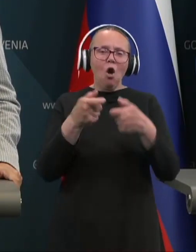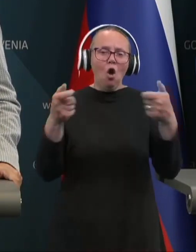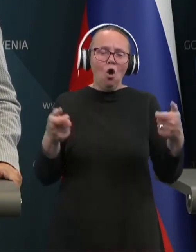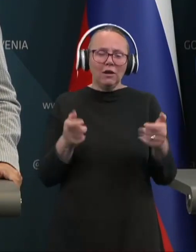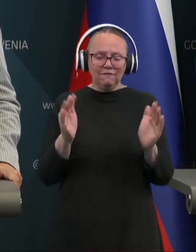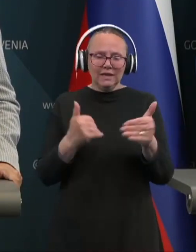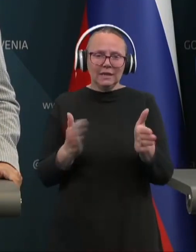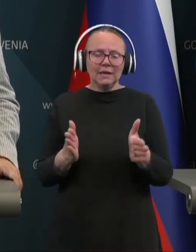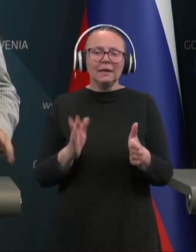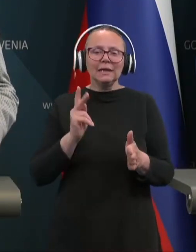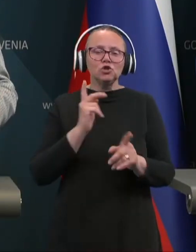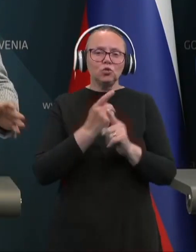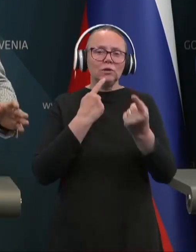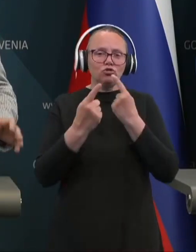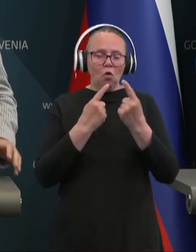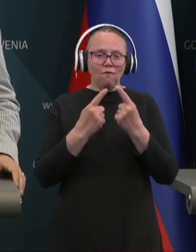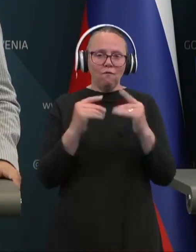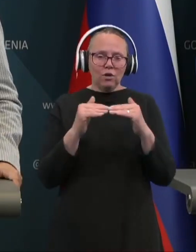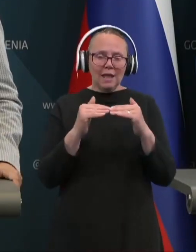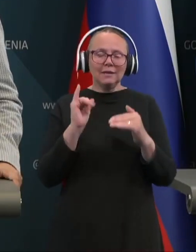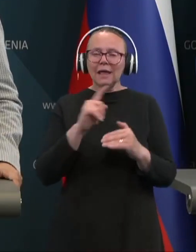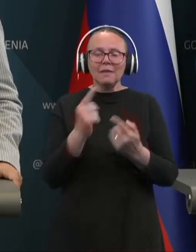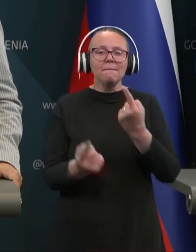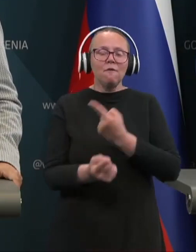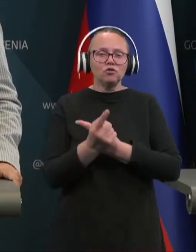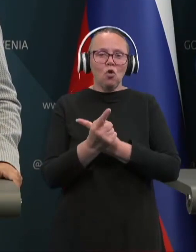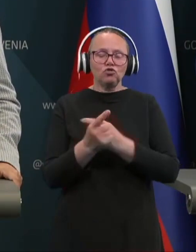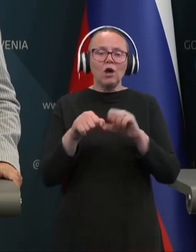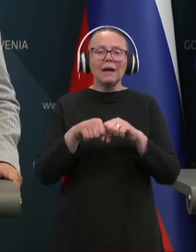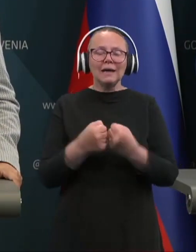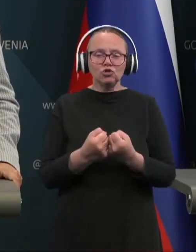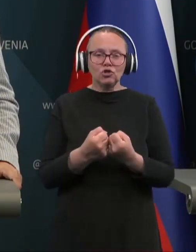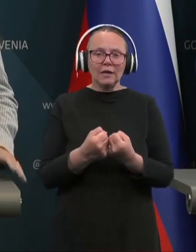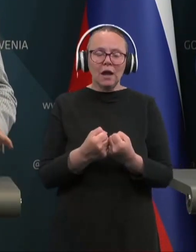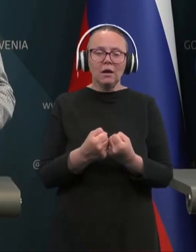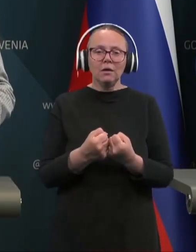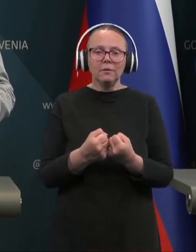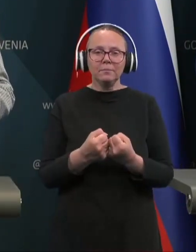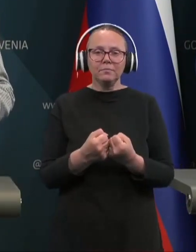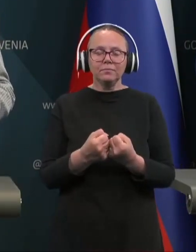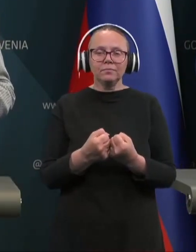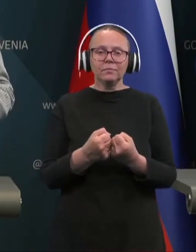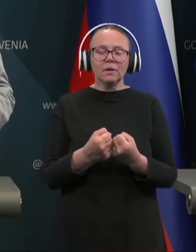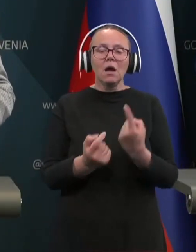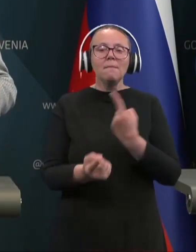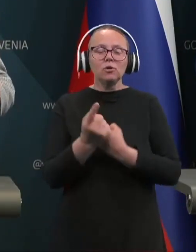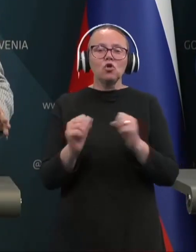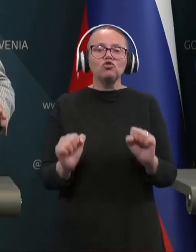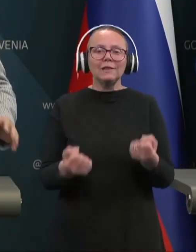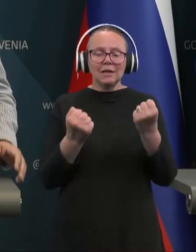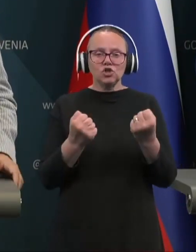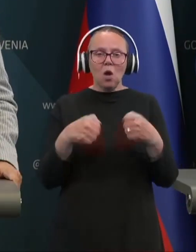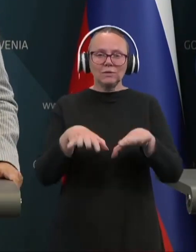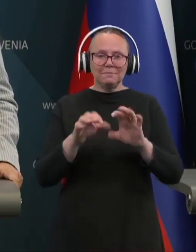ki so tudi dogovorjeni in da ne povzroča kršenja oziroma povzroča težav